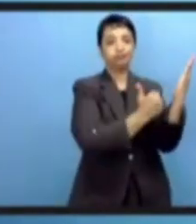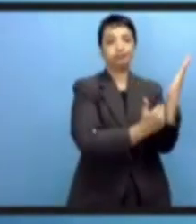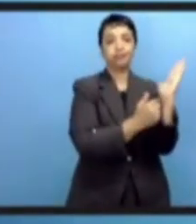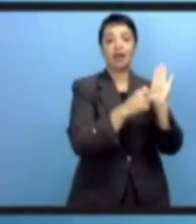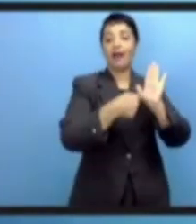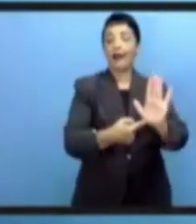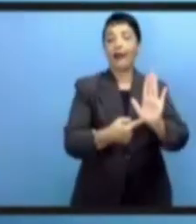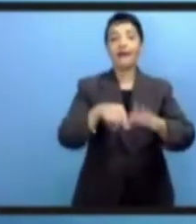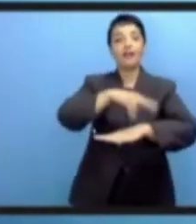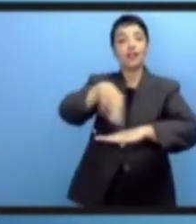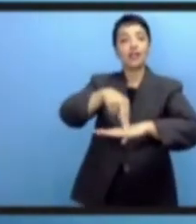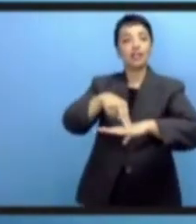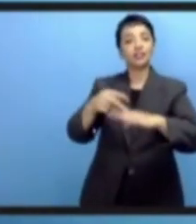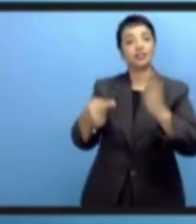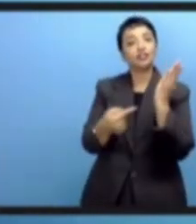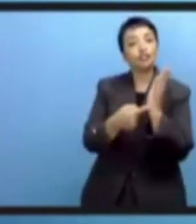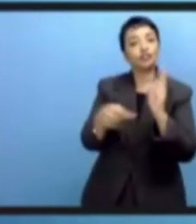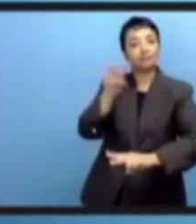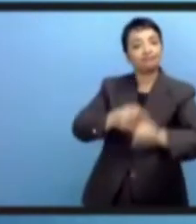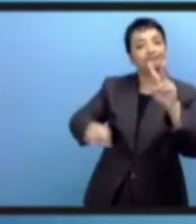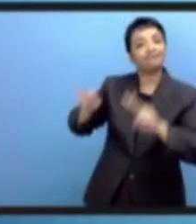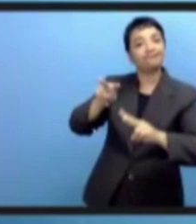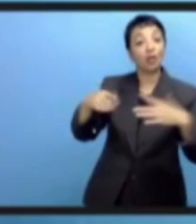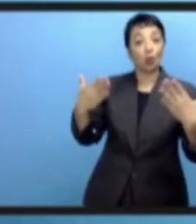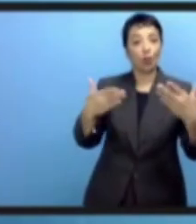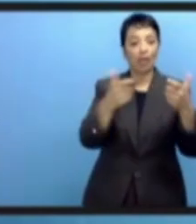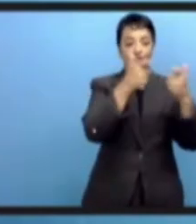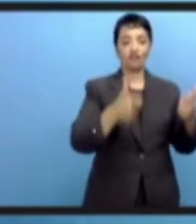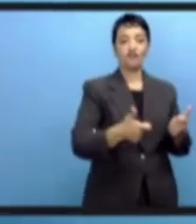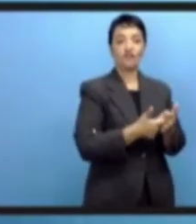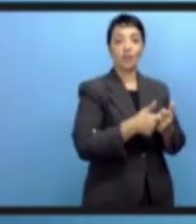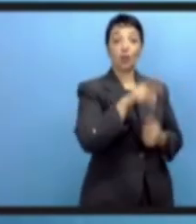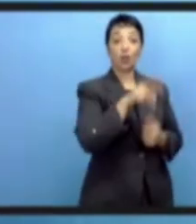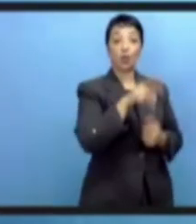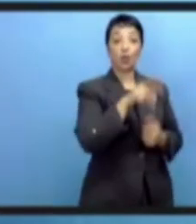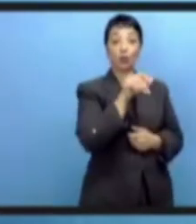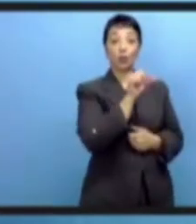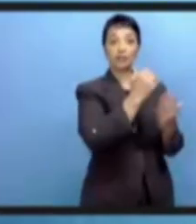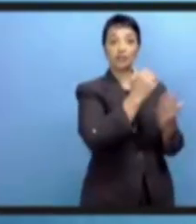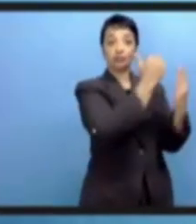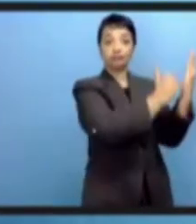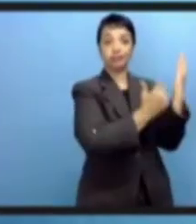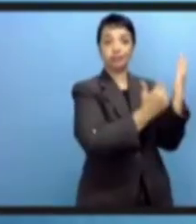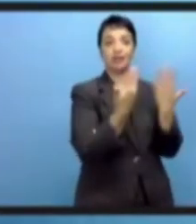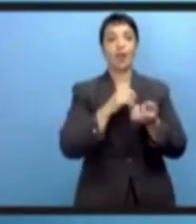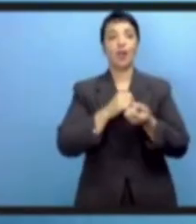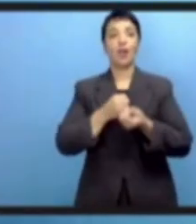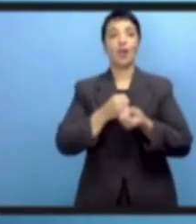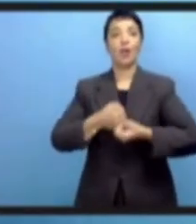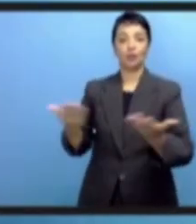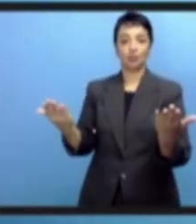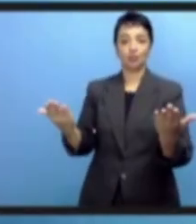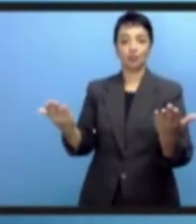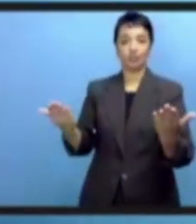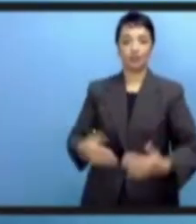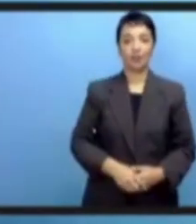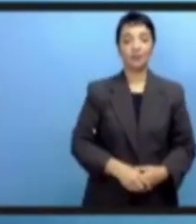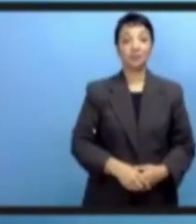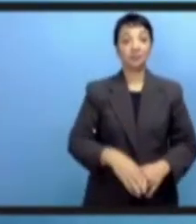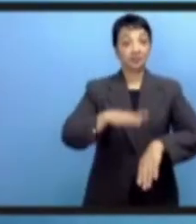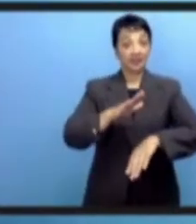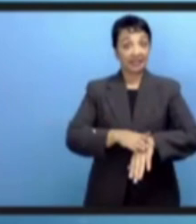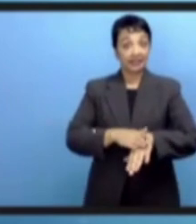африканские страны. Буквально на прошлой неделе Эфиопия выпустила свой отчет по национальному